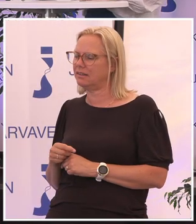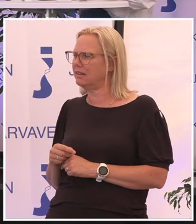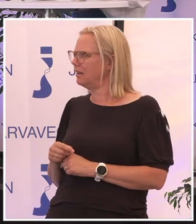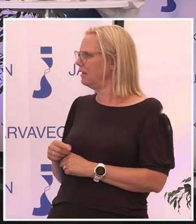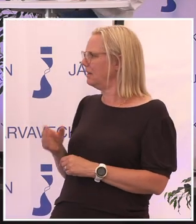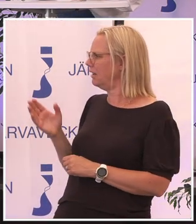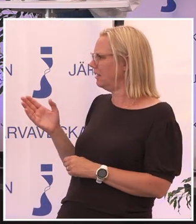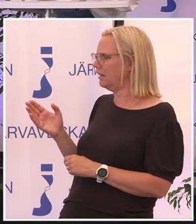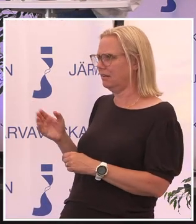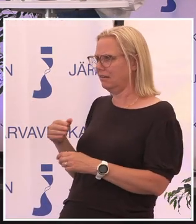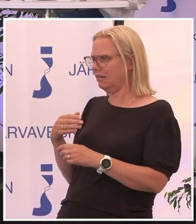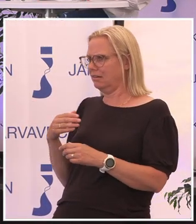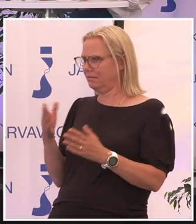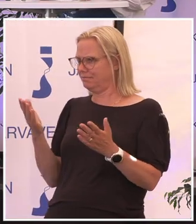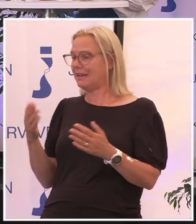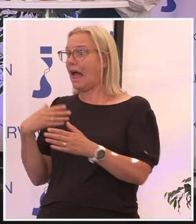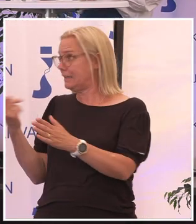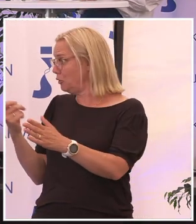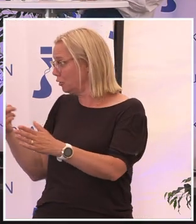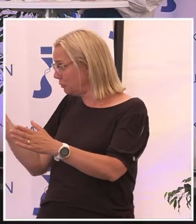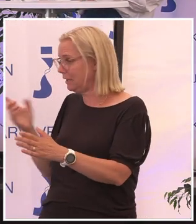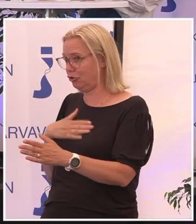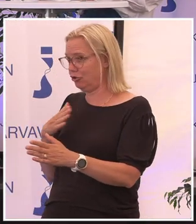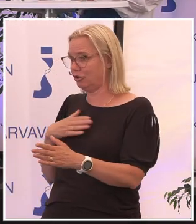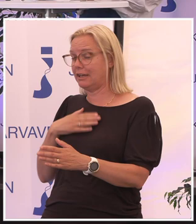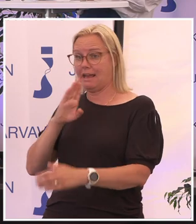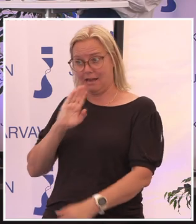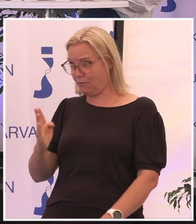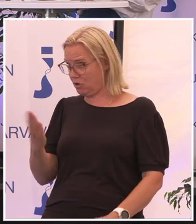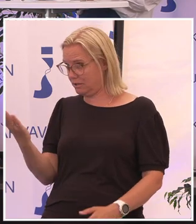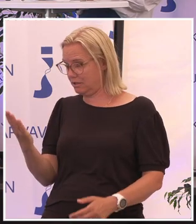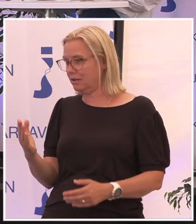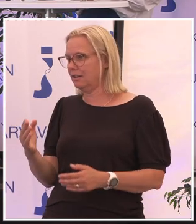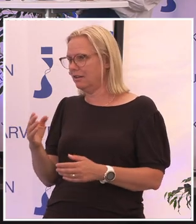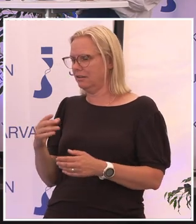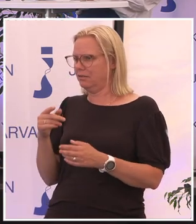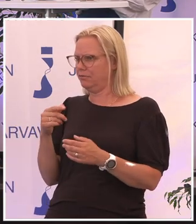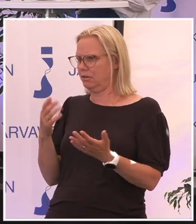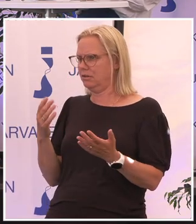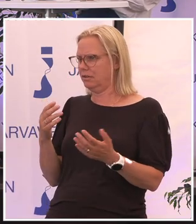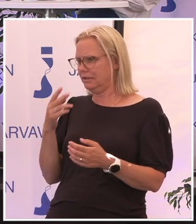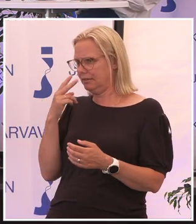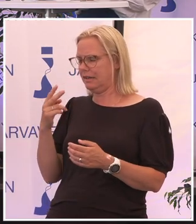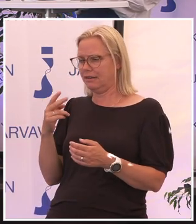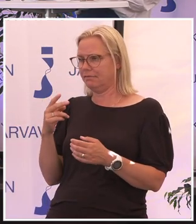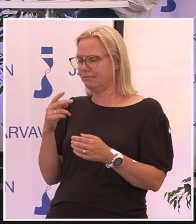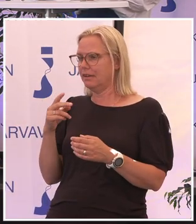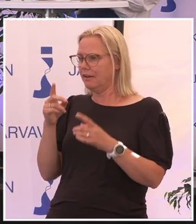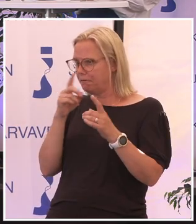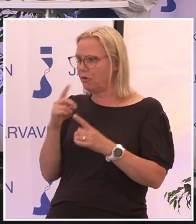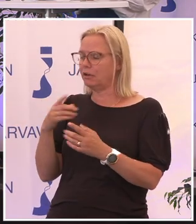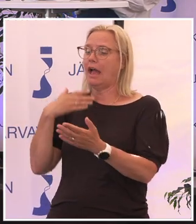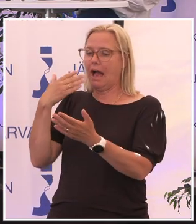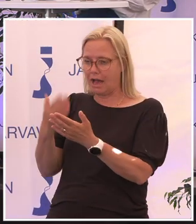Men är det något som ni tycker är allvarligt? För det sätter ju mig att folk hamnar på mig